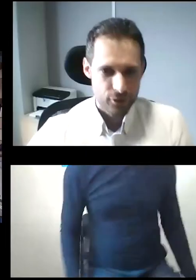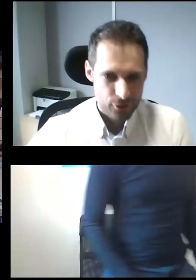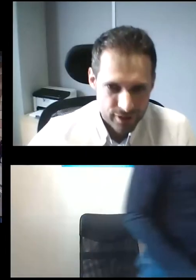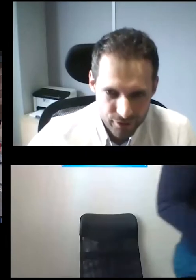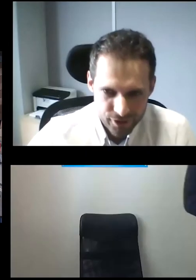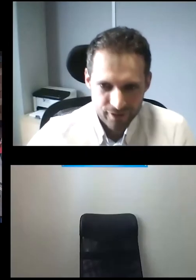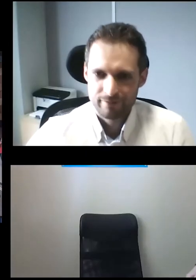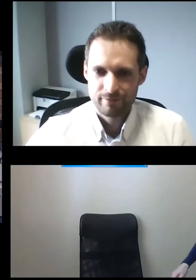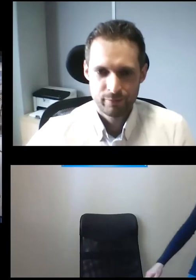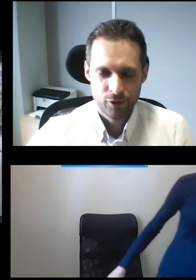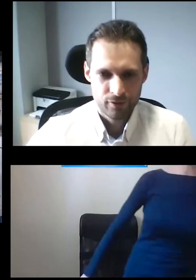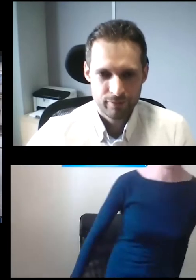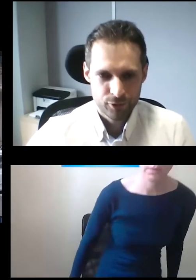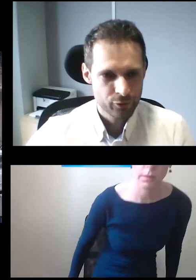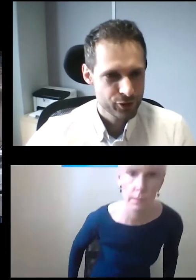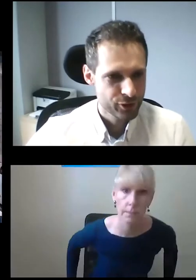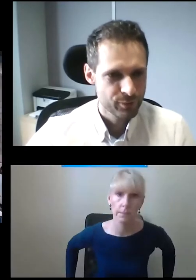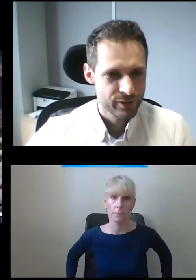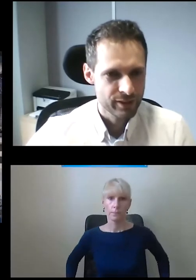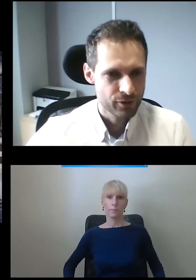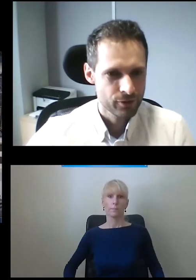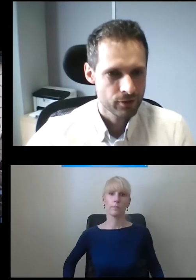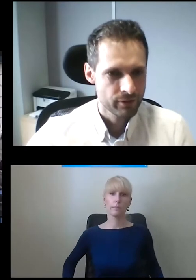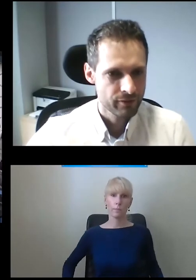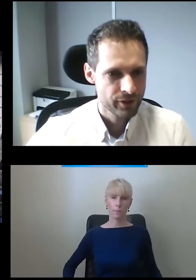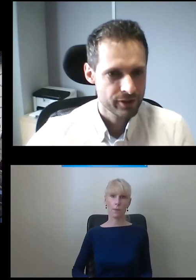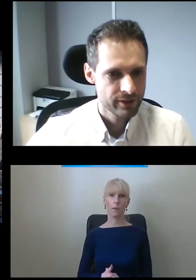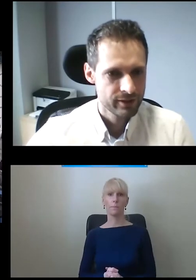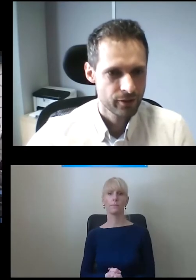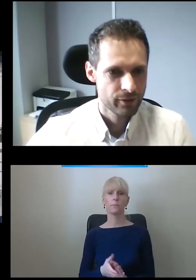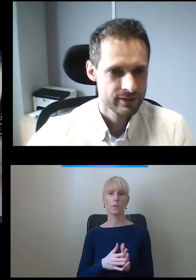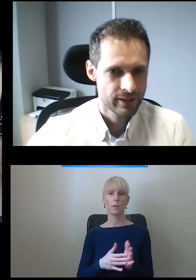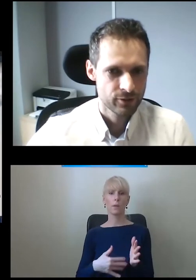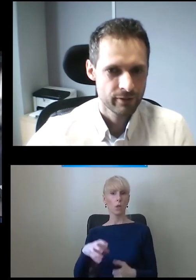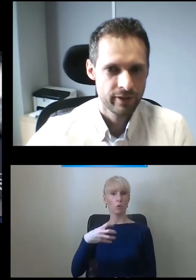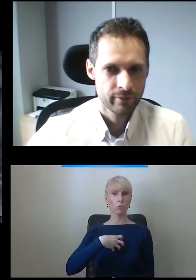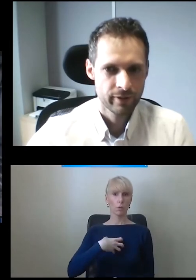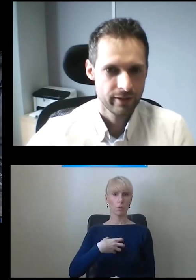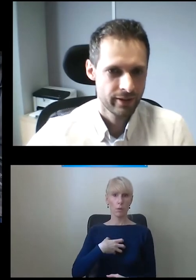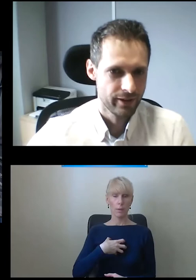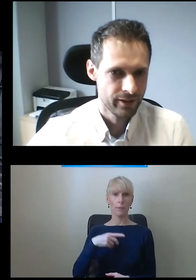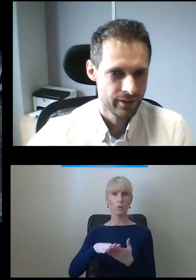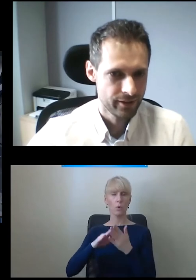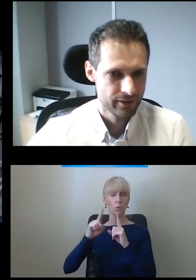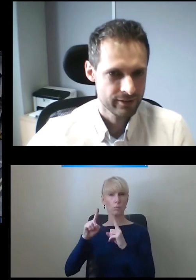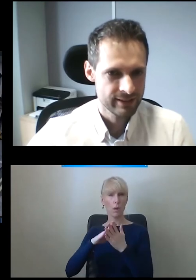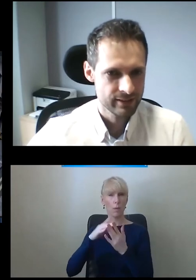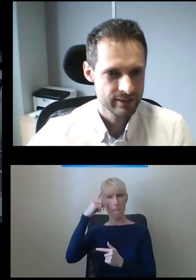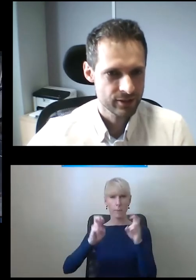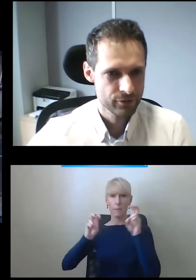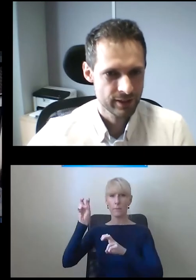Najstarsze rozwiązanie właśnie, przygotowując się do tego spotkania, rozmawiałem właśnie z CEO, z dyrektorem firmy i